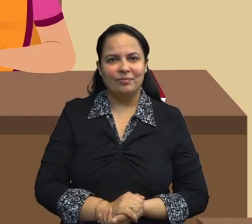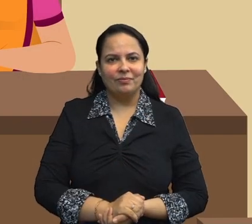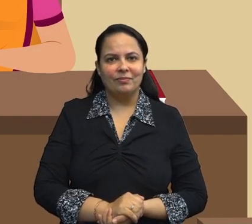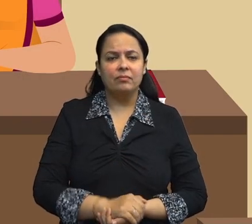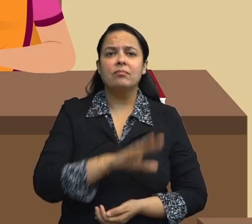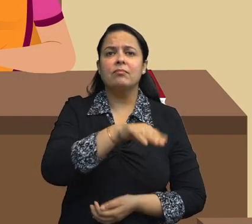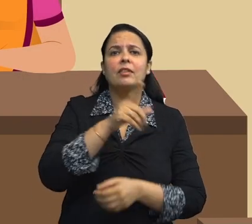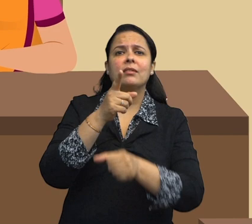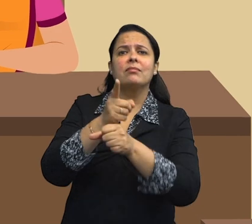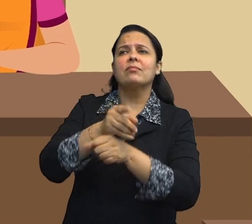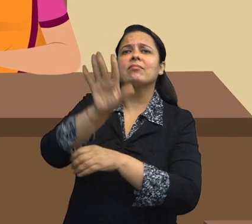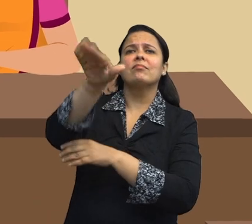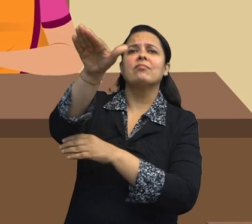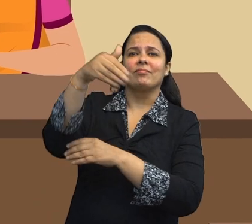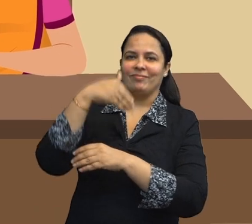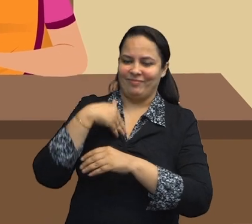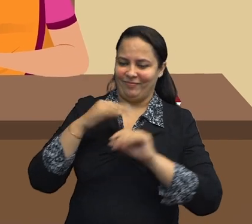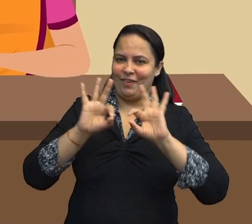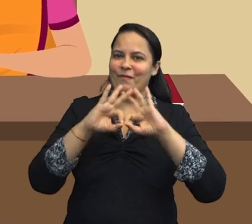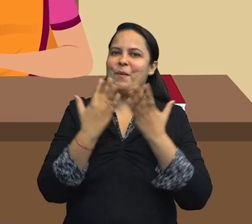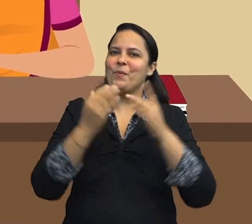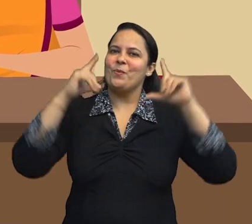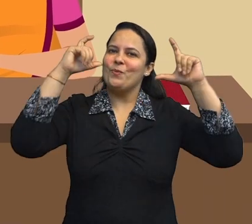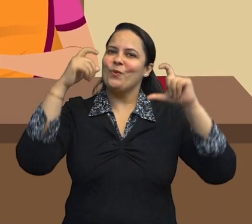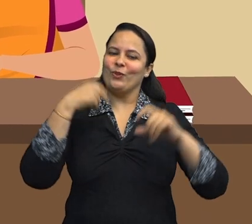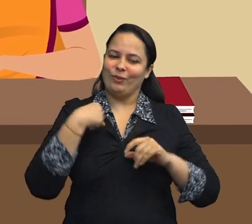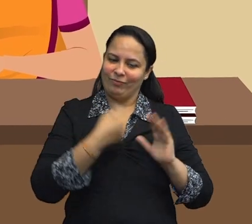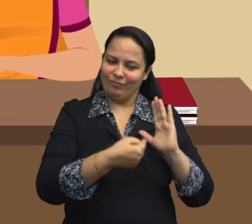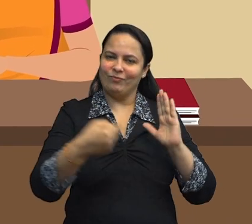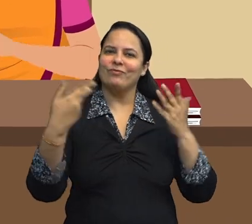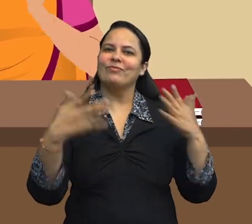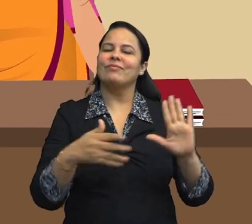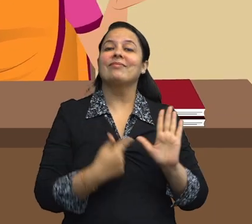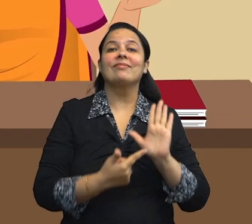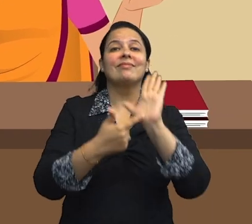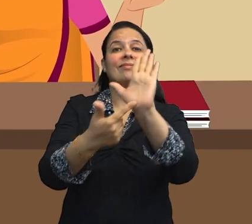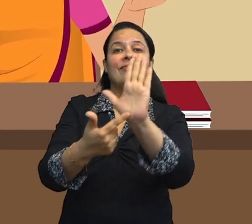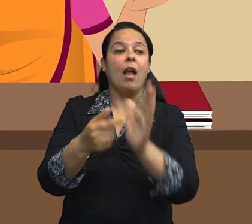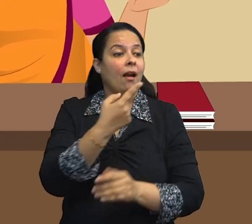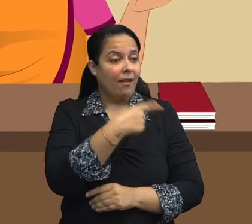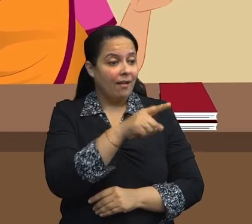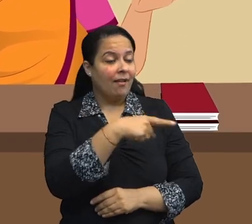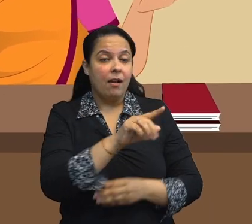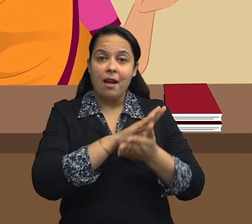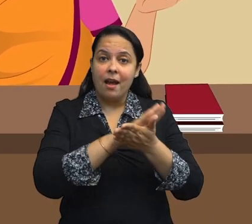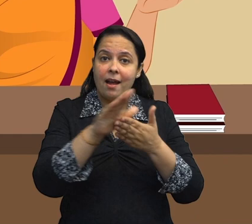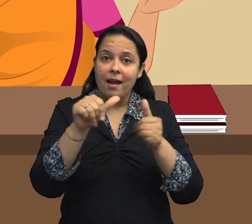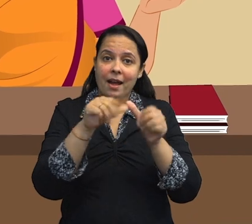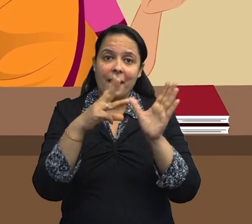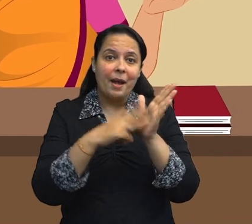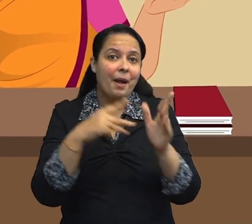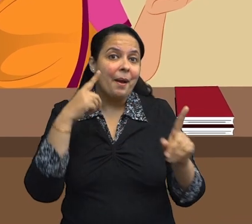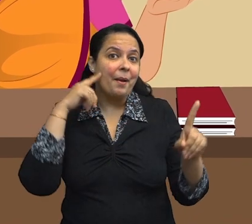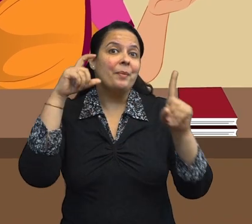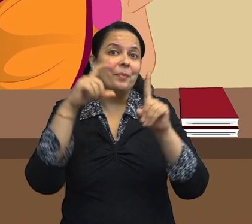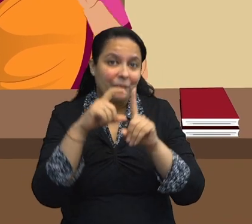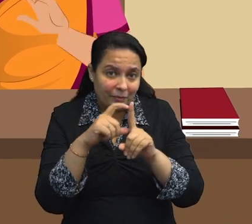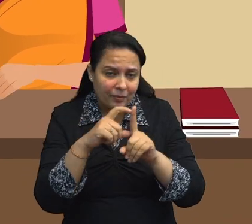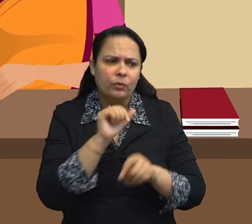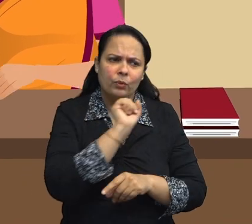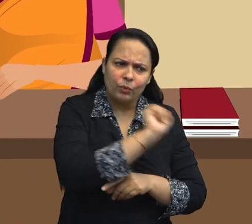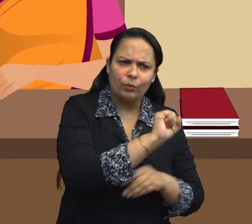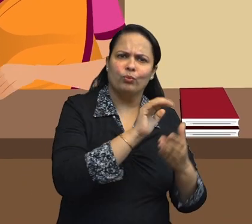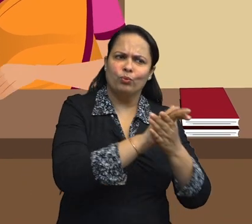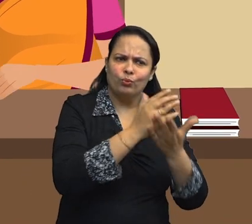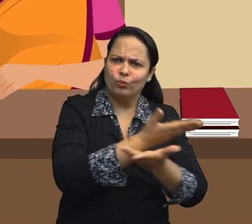तीचर, ये लीजिये, मेरे परिवार की फोटो हामिद, तुम भी सबको दिखाओ और बताओ की कौन-कौन है